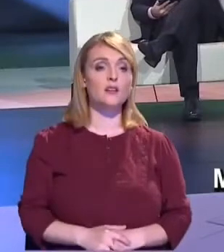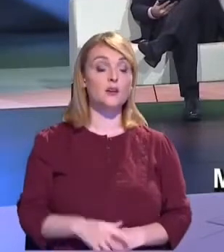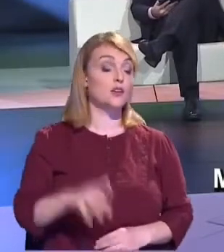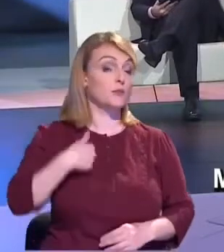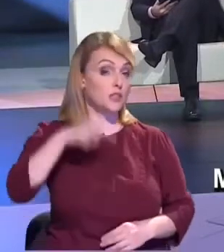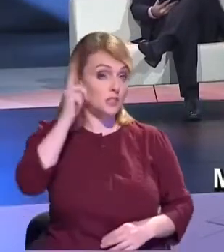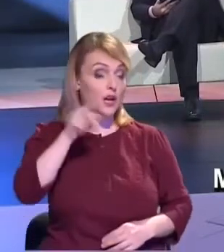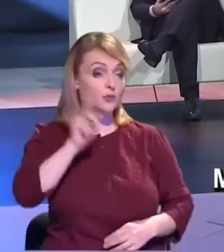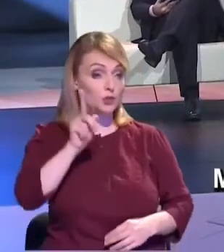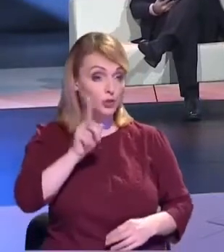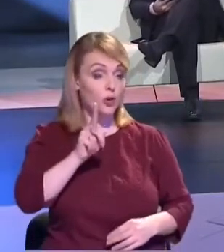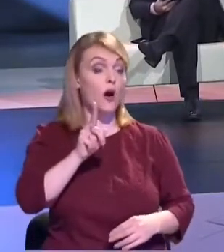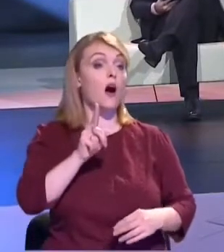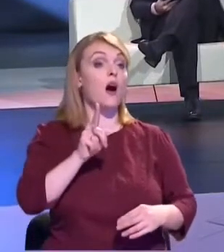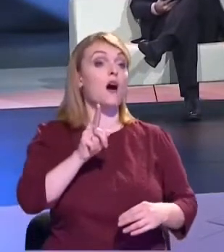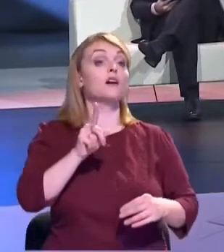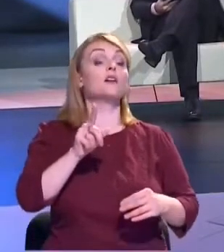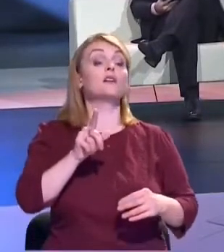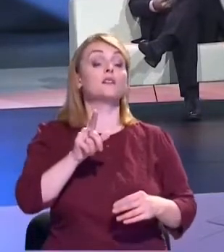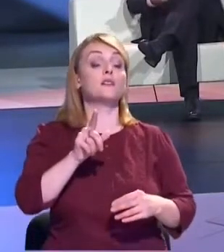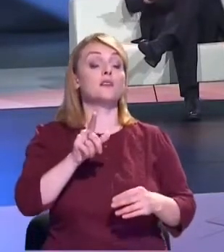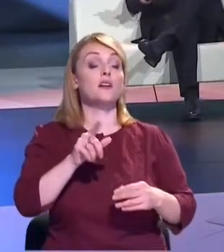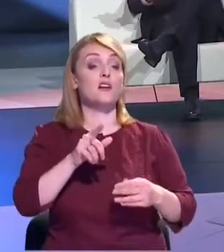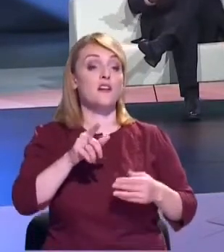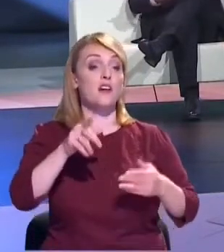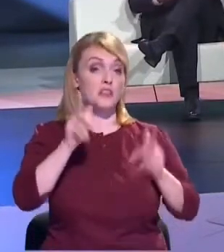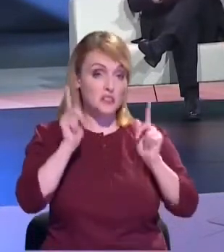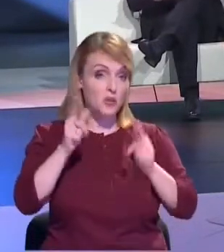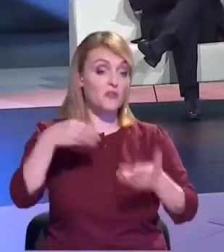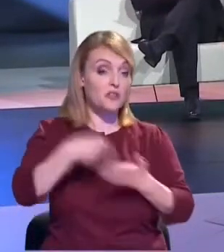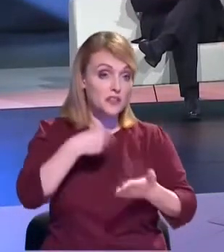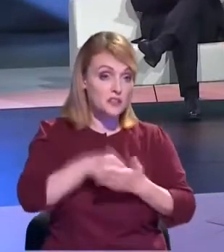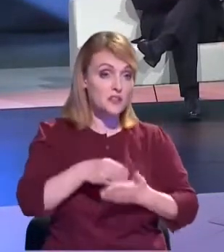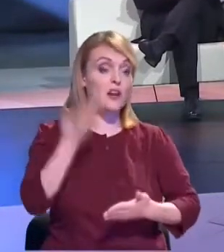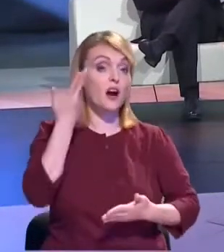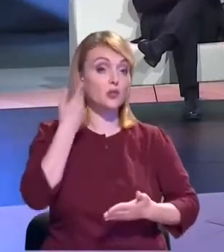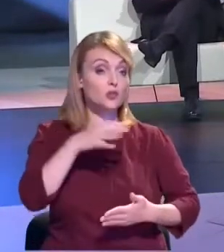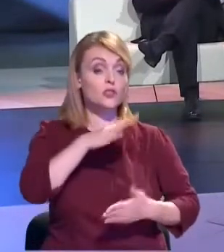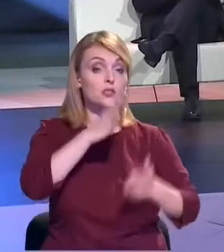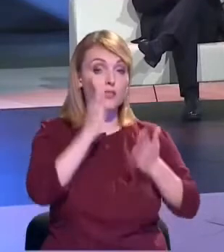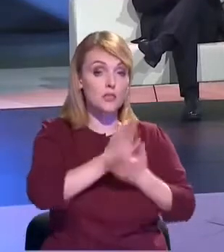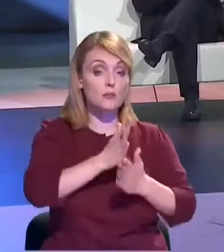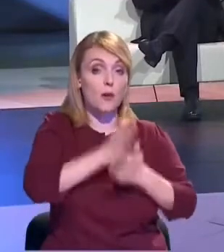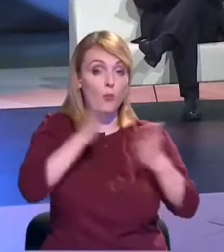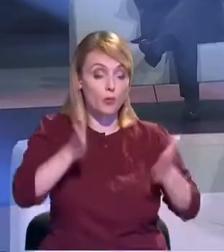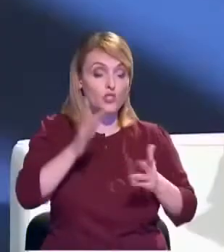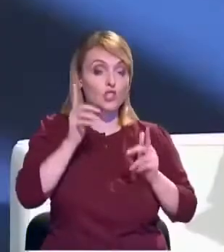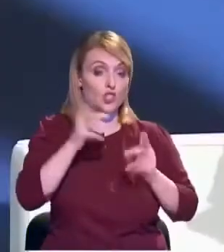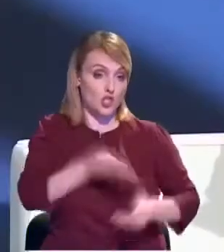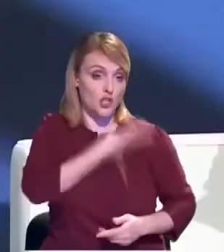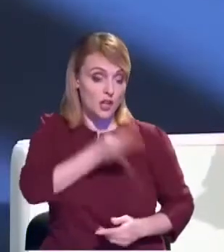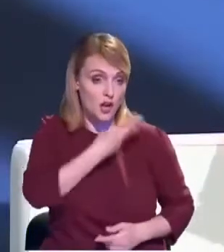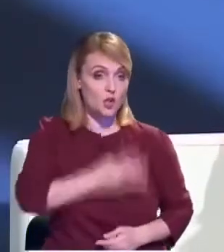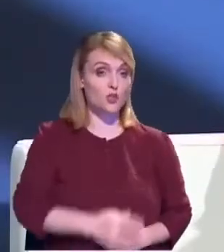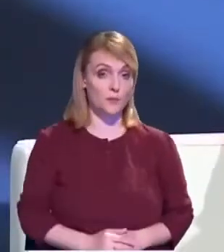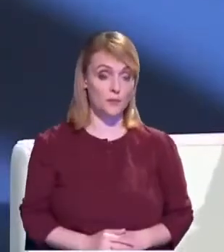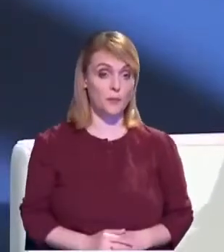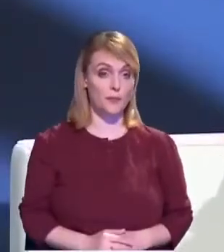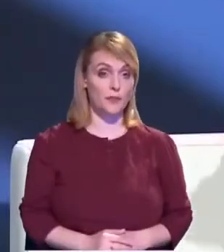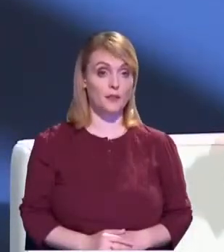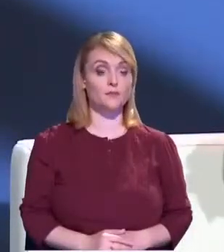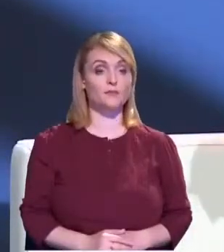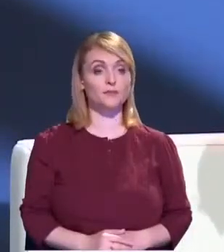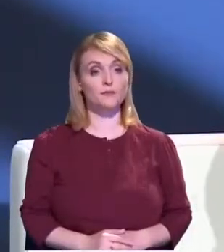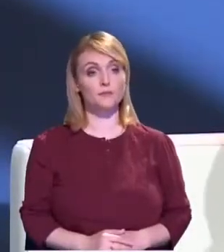când proiectul, adică, este sprijinit de anumite autorități. Și mai știm că aportul adus de către cetățeni, inițial, este foarte